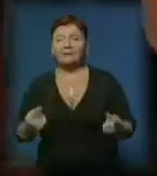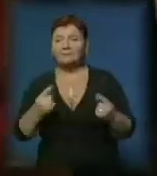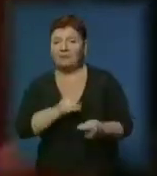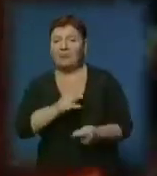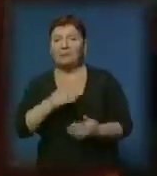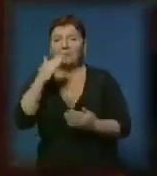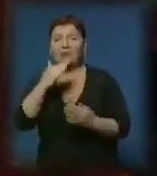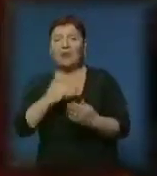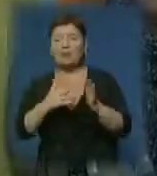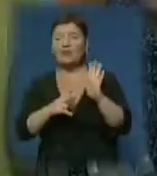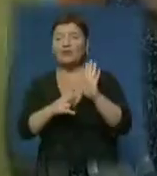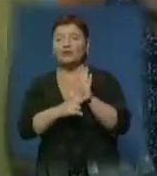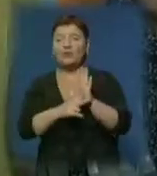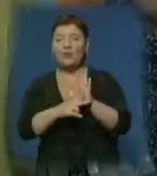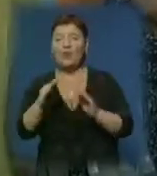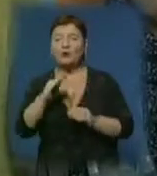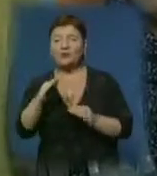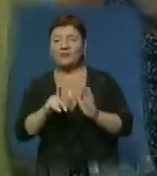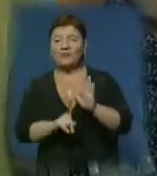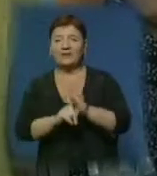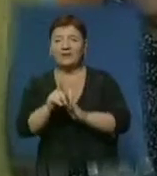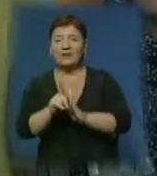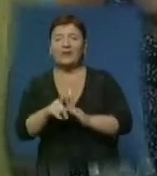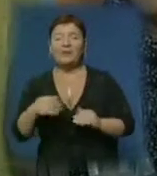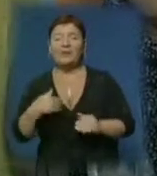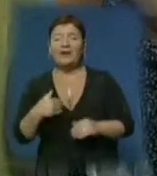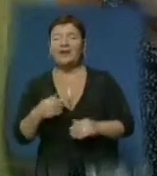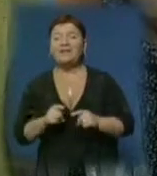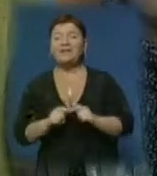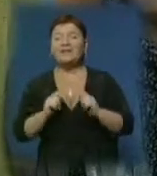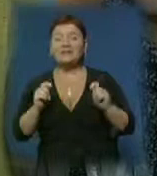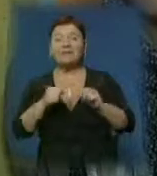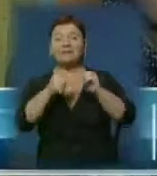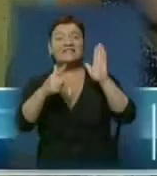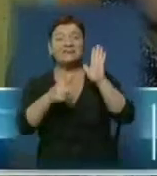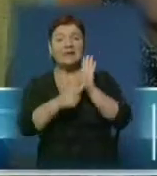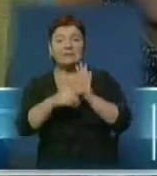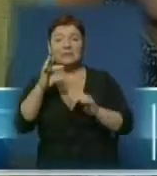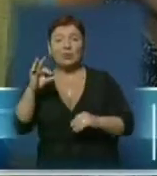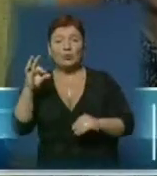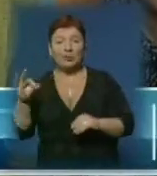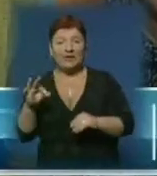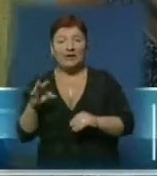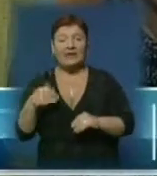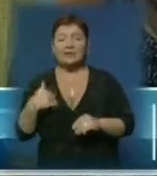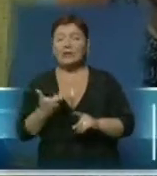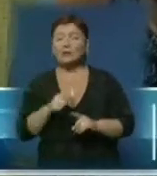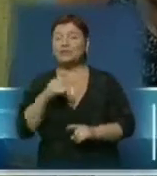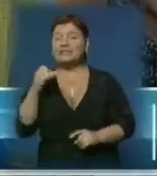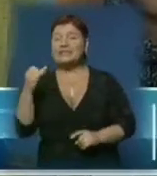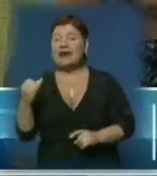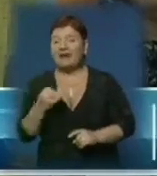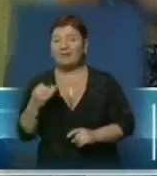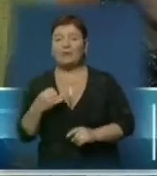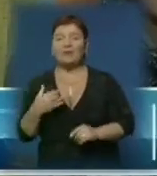яка стартує 8 жовтня. Ще ніколи так не було, відкриваємося ввечер. Відкриття в 17.00, то театралізовано буде відкриття, дуже цікаве, з освітлою